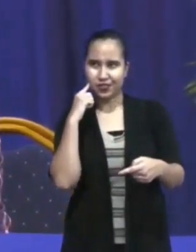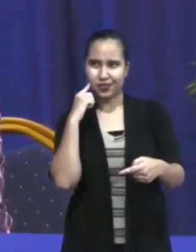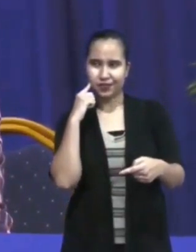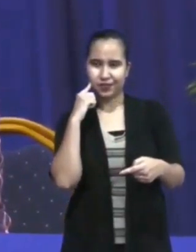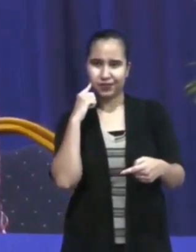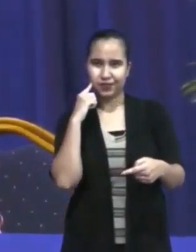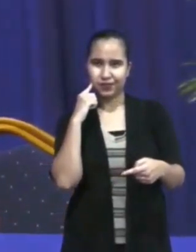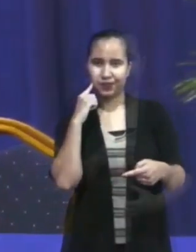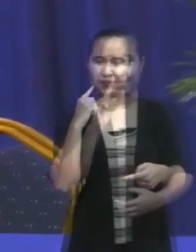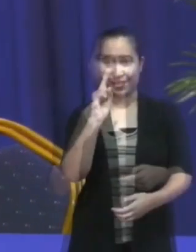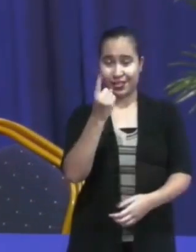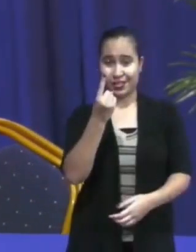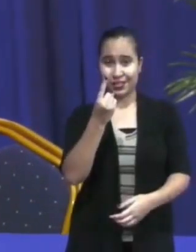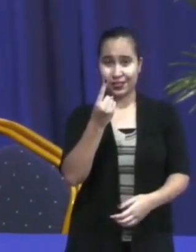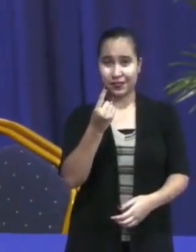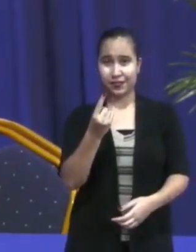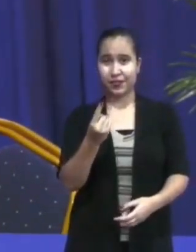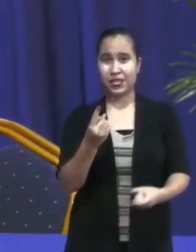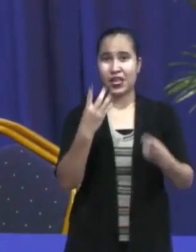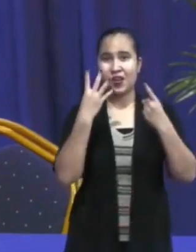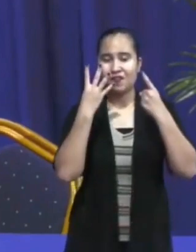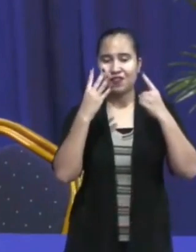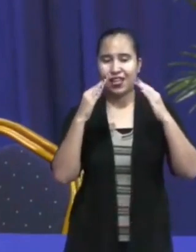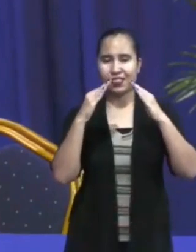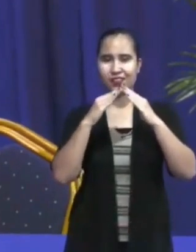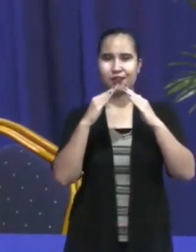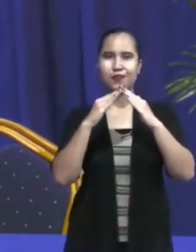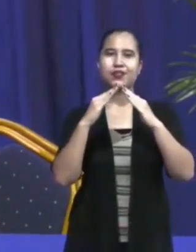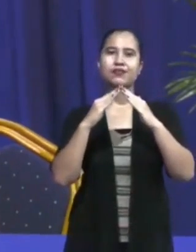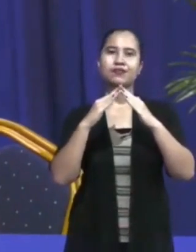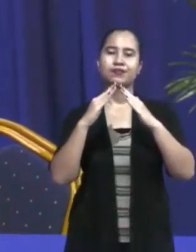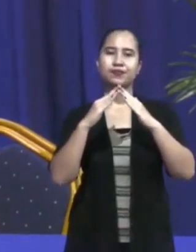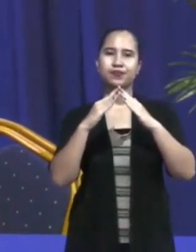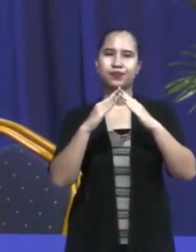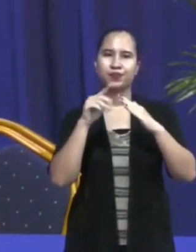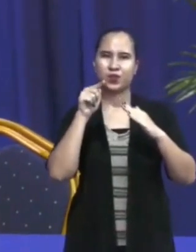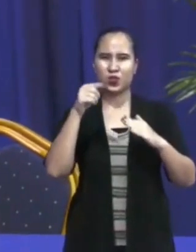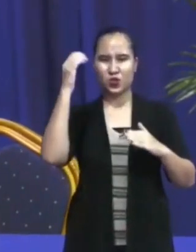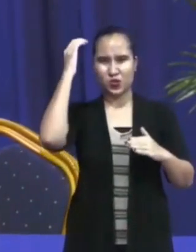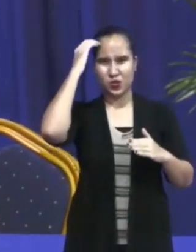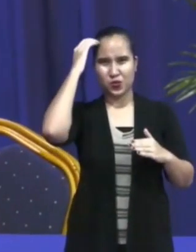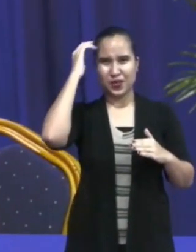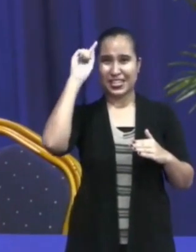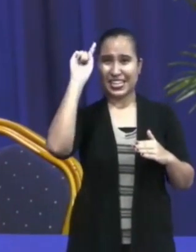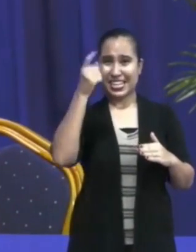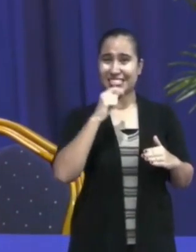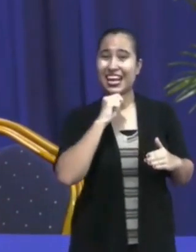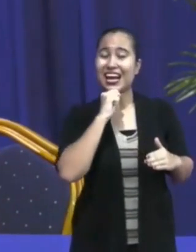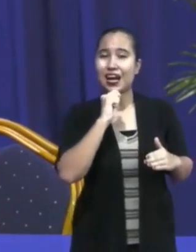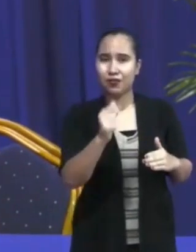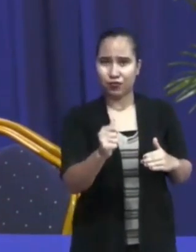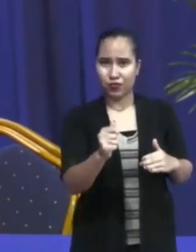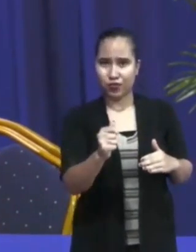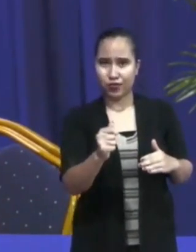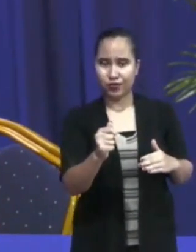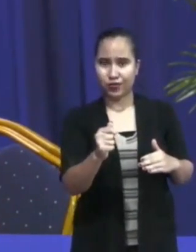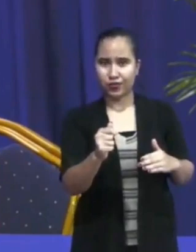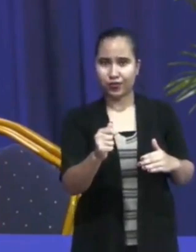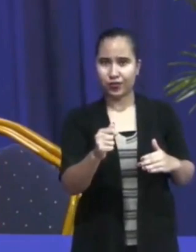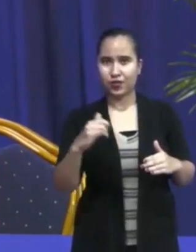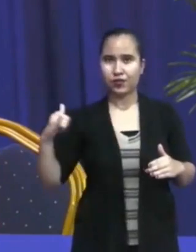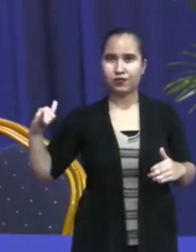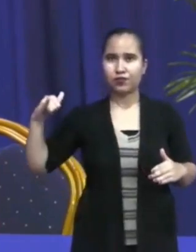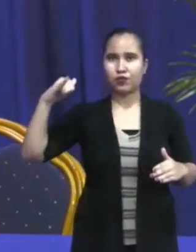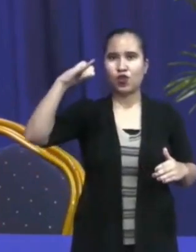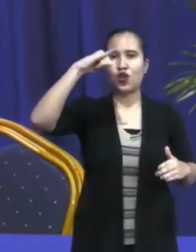De eerste is 14 april. U weet dat bij de eerste afkondiging van het luchtruim